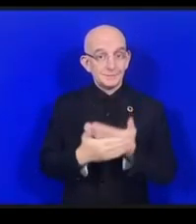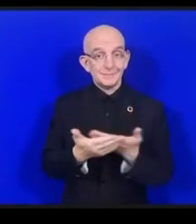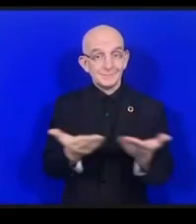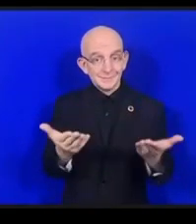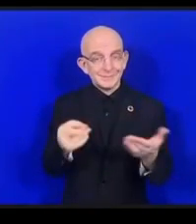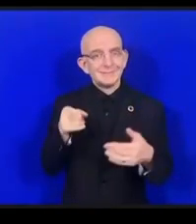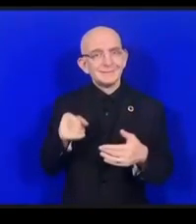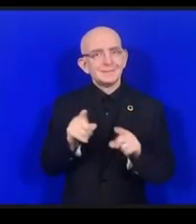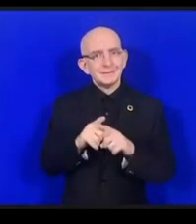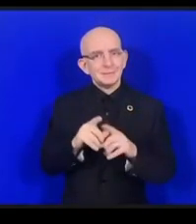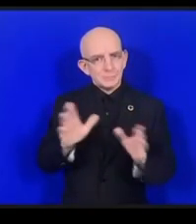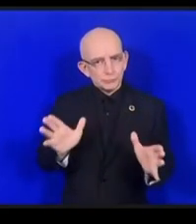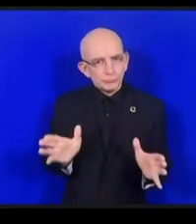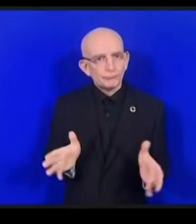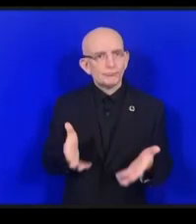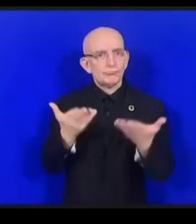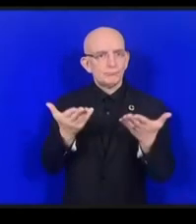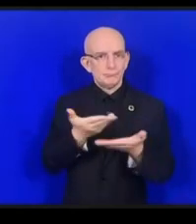構築するということ